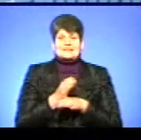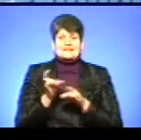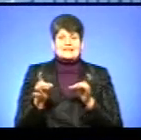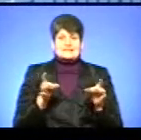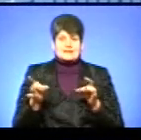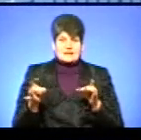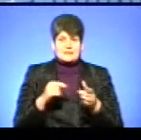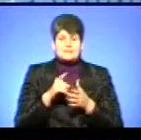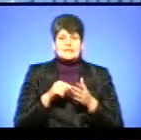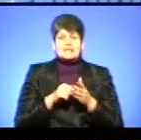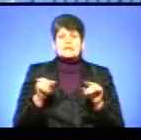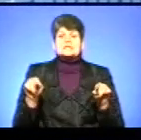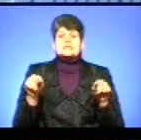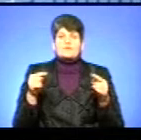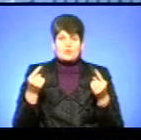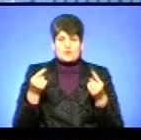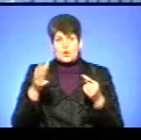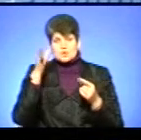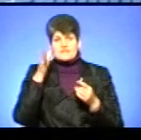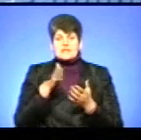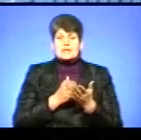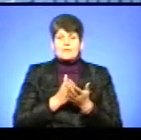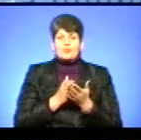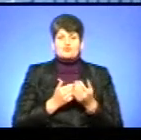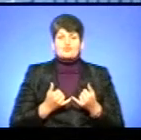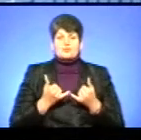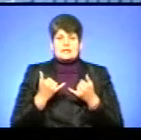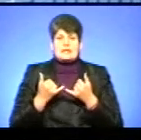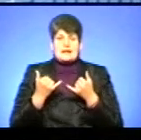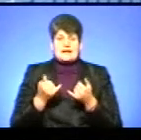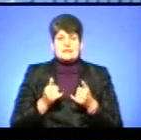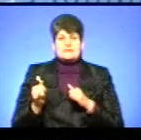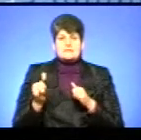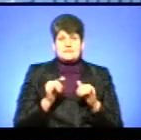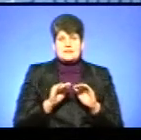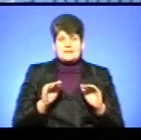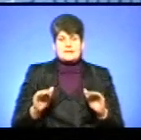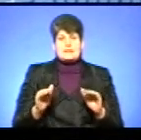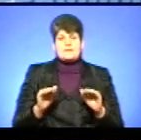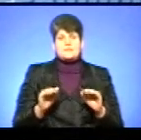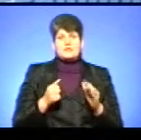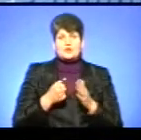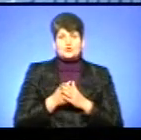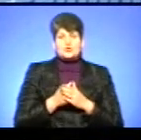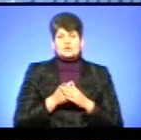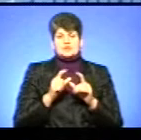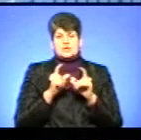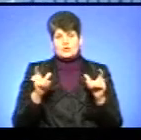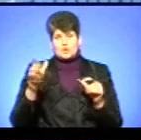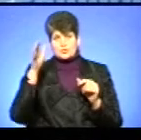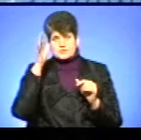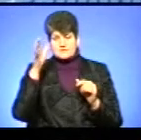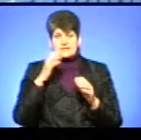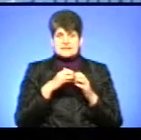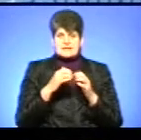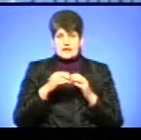питання створення освітніх послуг для забезпечення дітей як дошкільною освітою, так і загальної середньої, так і